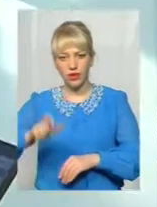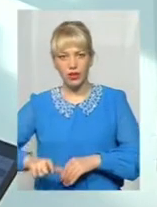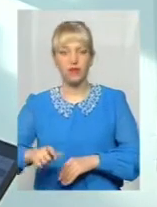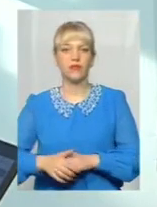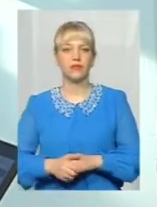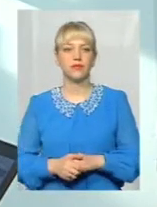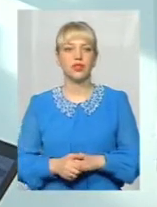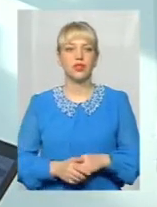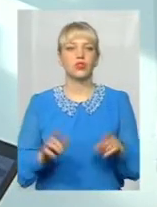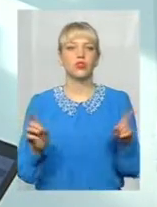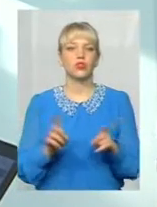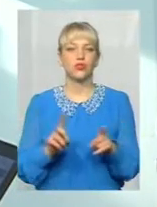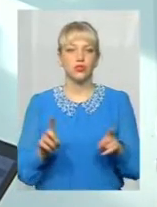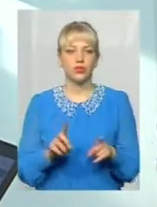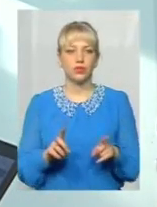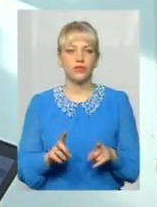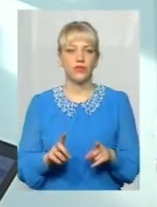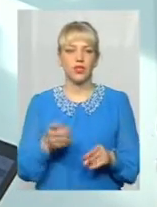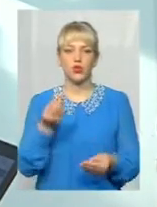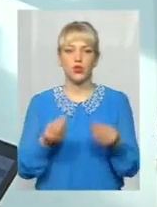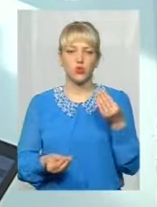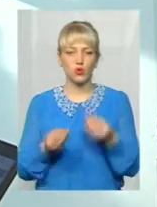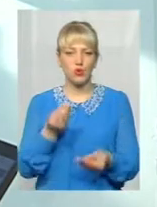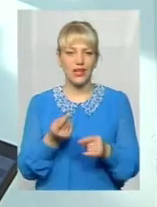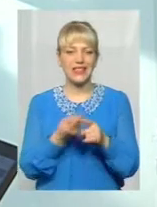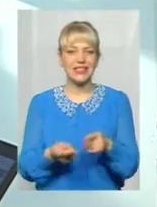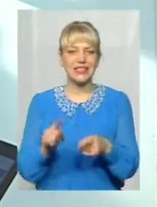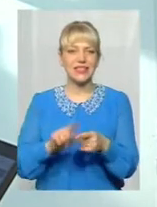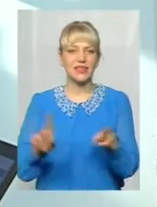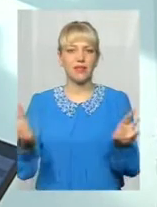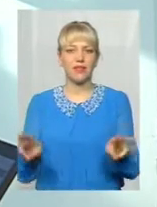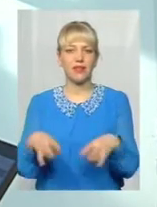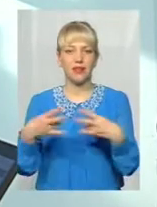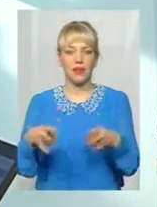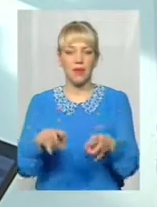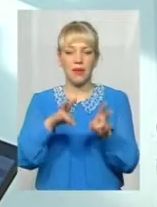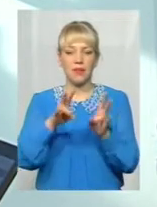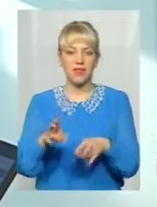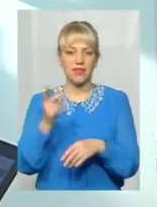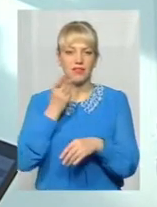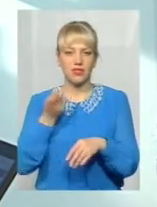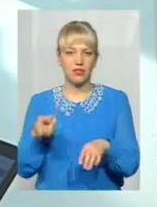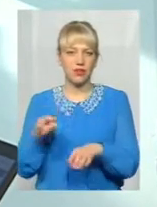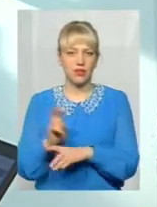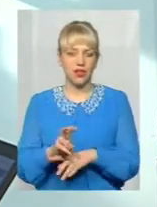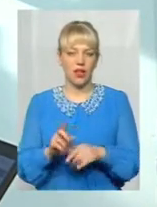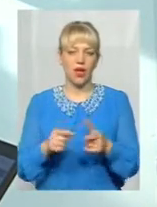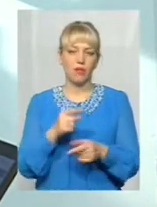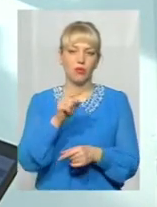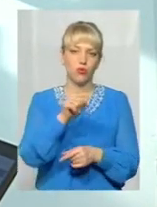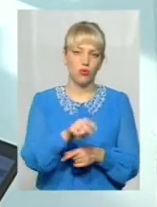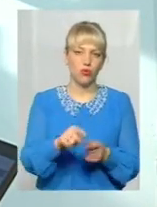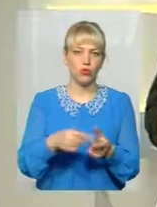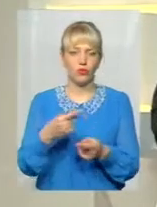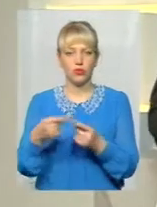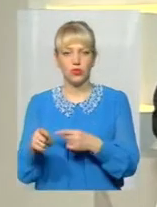те, що шуткувати це не треба. Біда, вона не буде стояти, вона завжди прийде, або до одного, або до іншого, але вона завжди прийде.